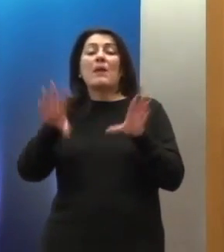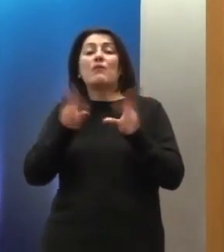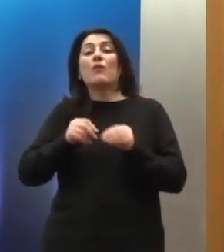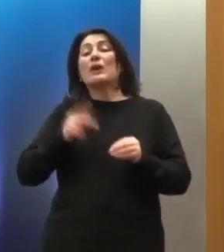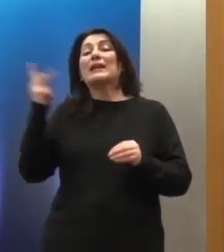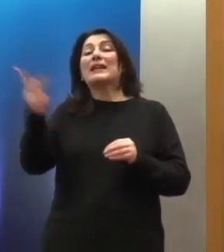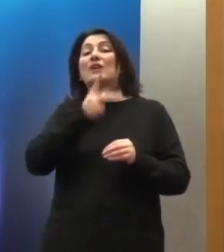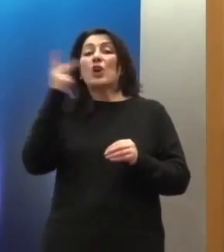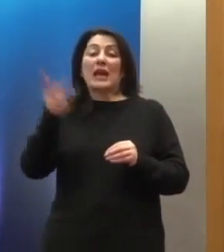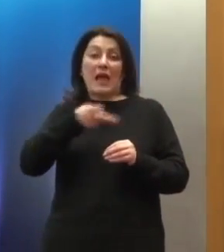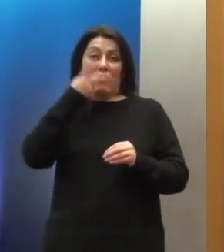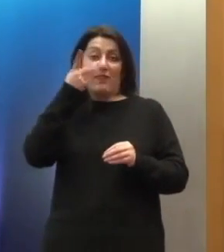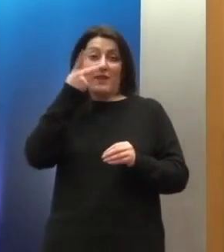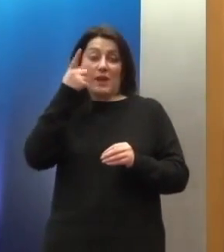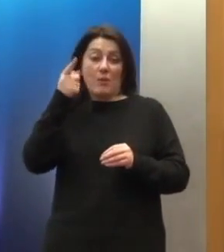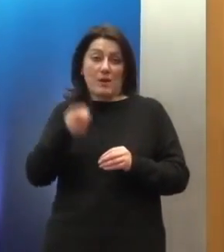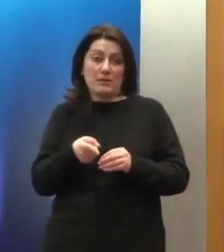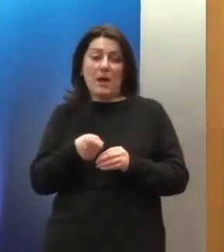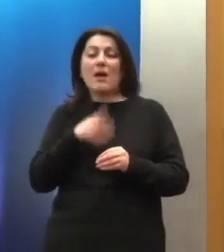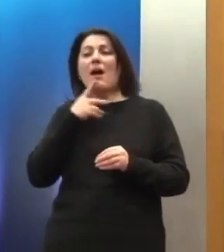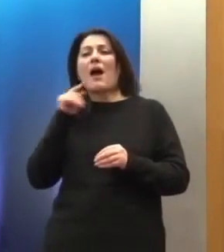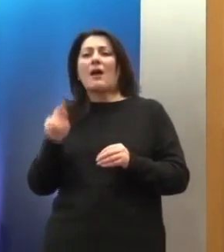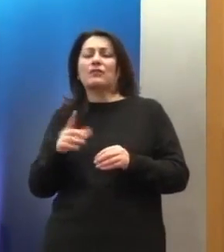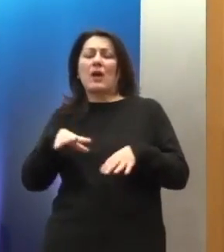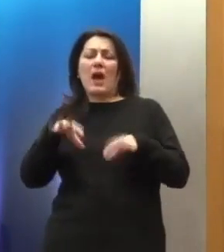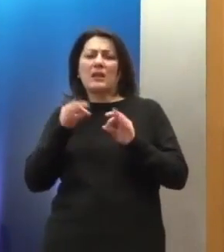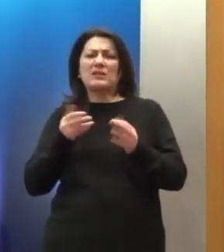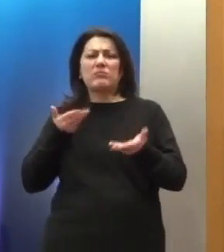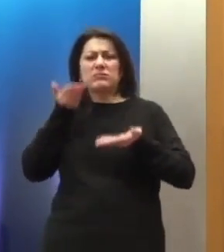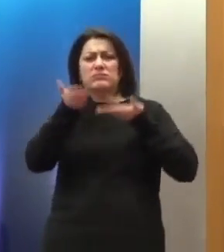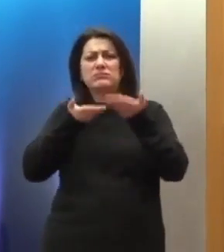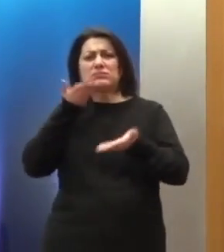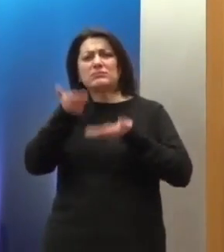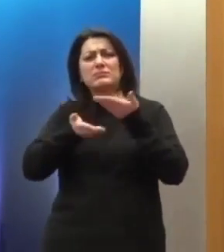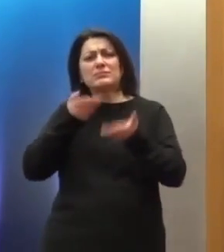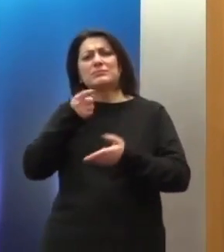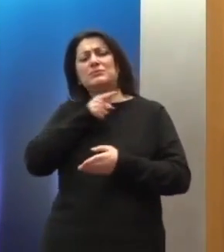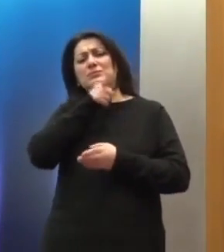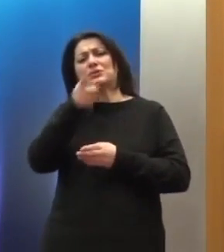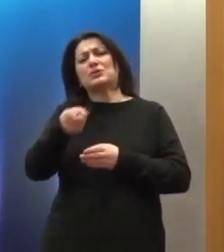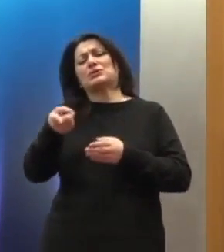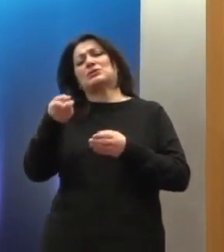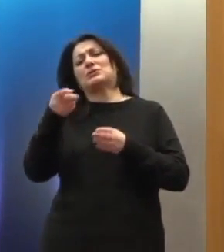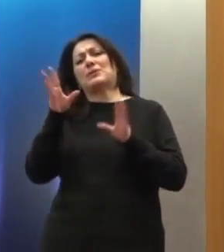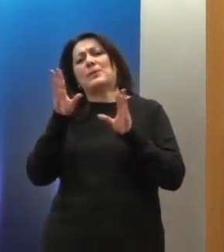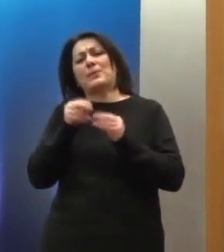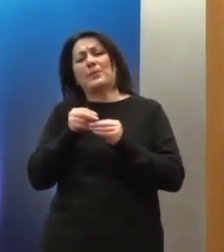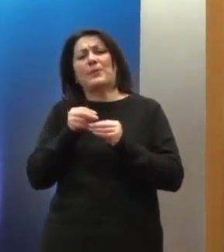έκρηξη συλλογικών προσφυγών, ενώπιον της Επιτροπής Κοινωνικού Χάρτη, με τα μέτρα λιτότητας.